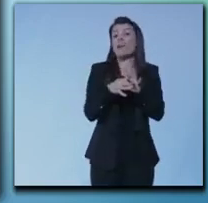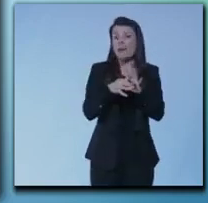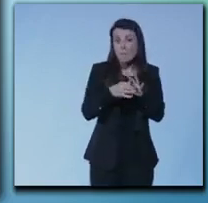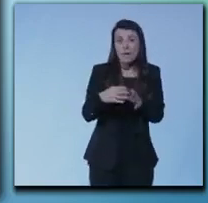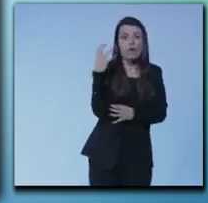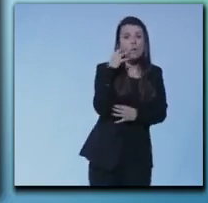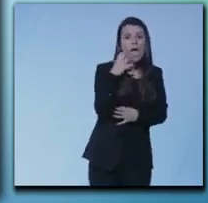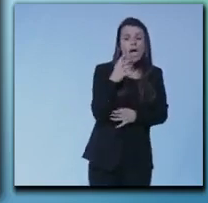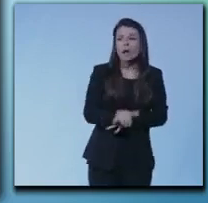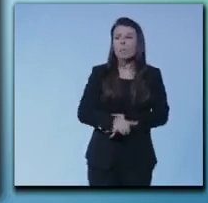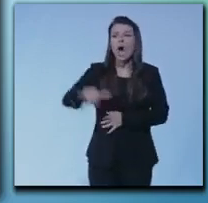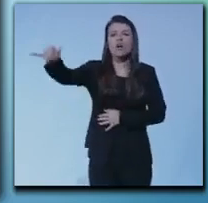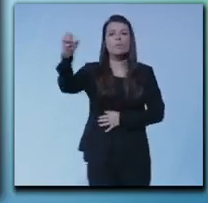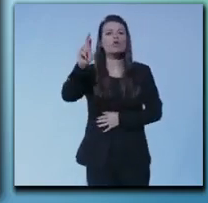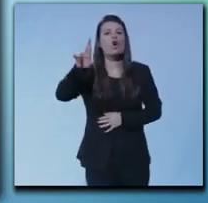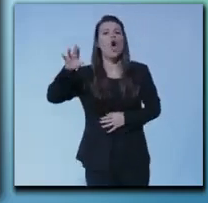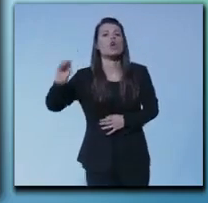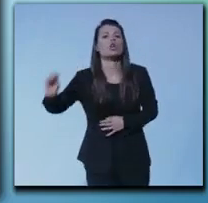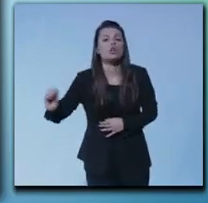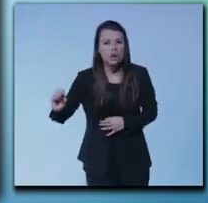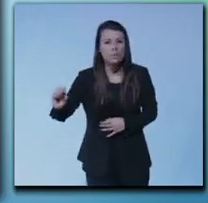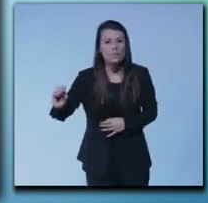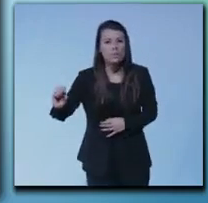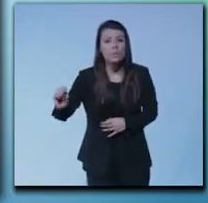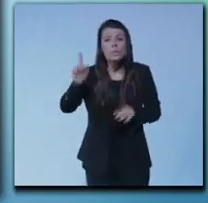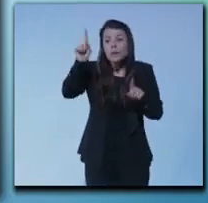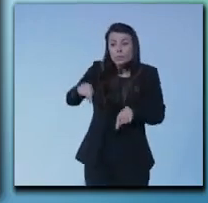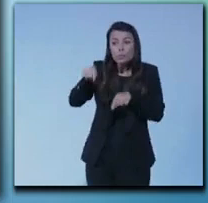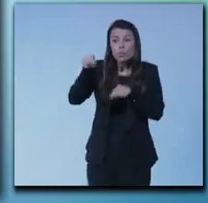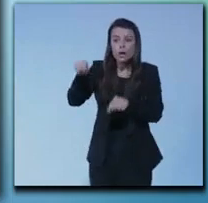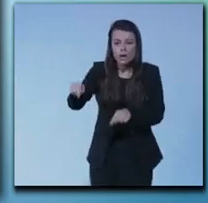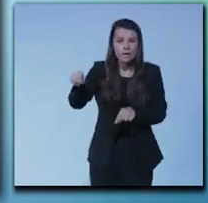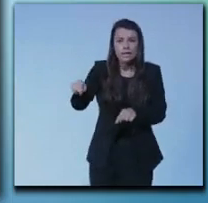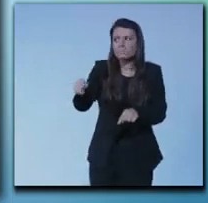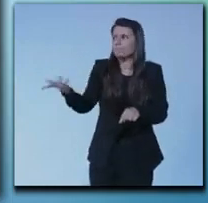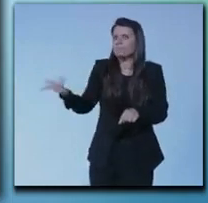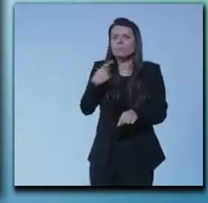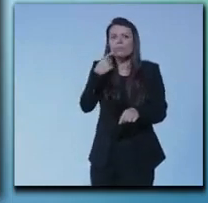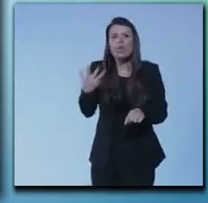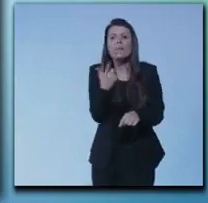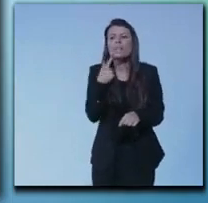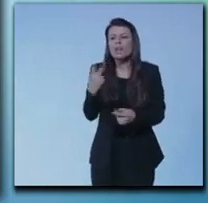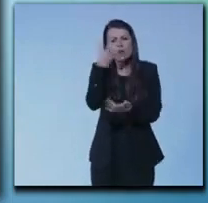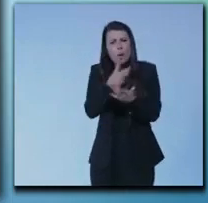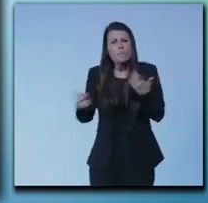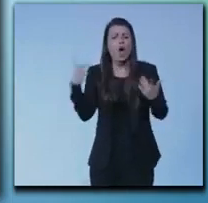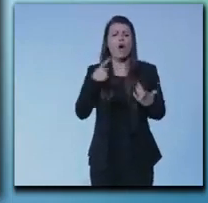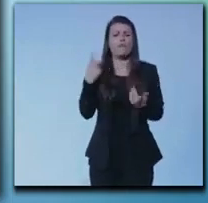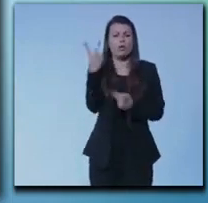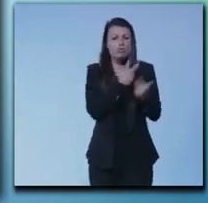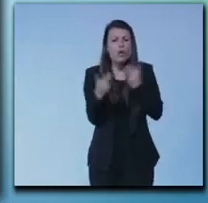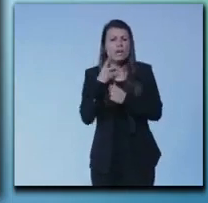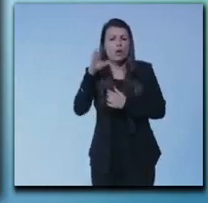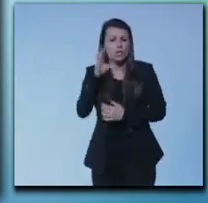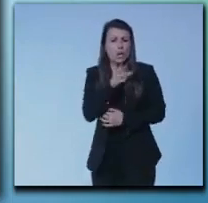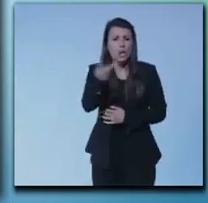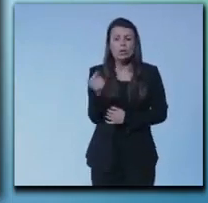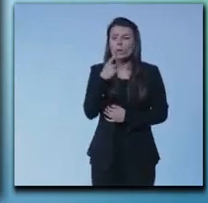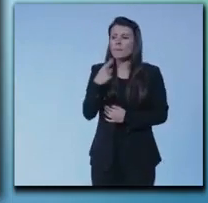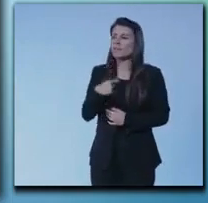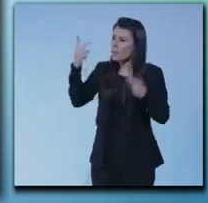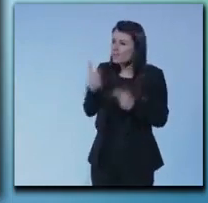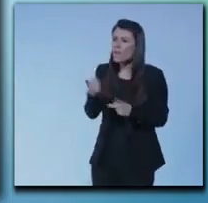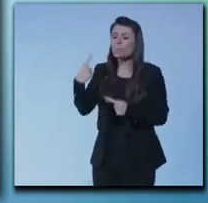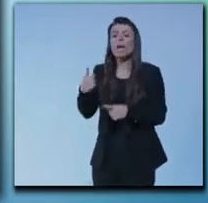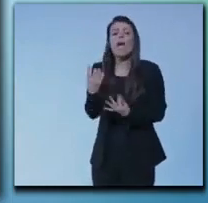'aeroporto di Orio anche lì c'è qualcuno che io cerco di ascoltare tutti mi dice è giusto fare